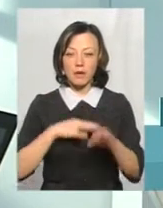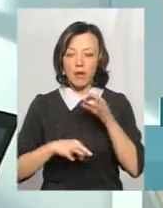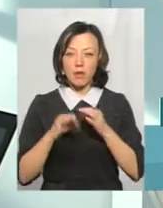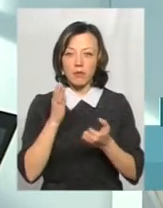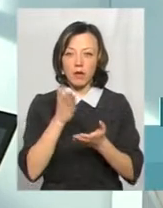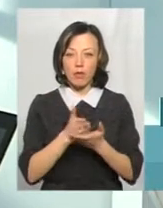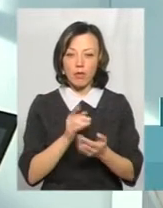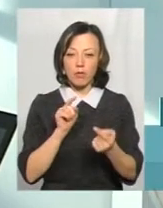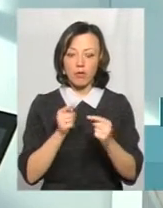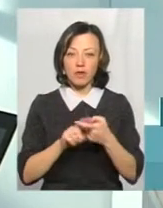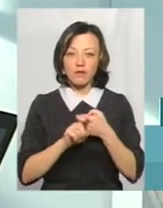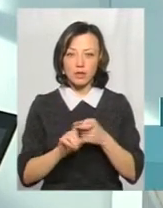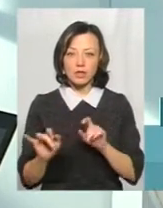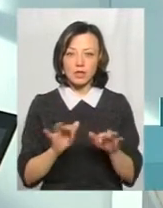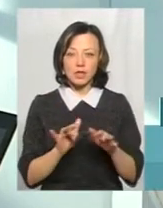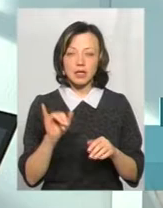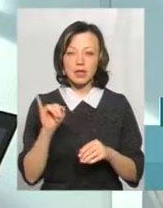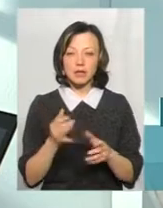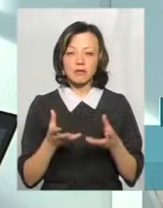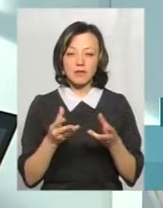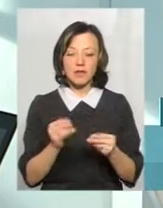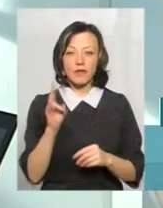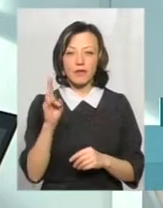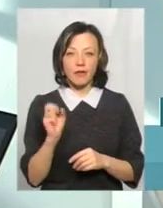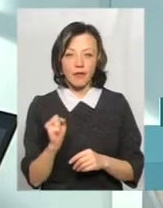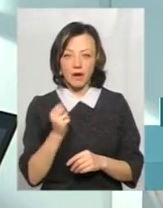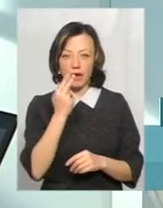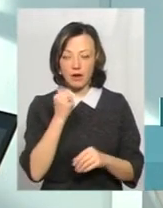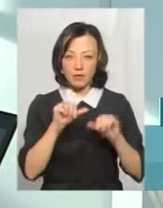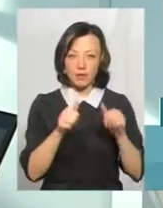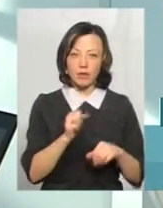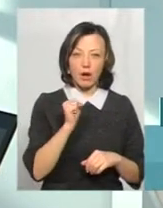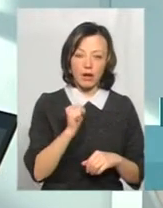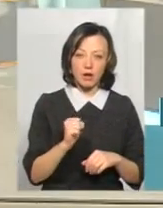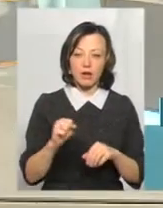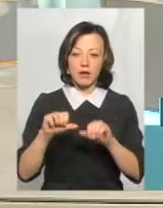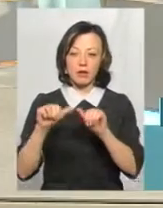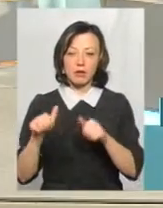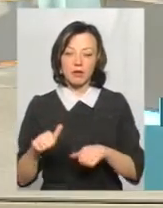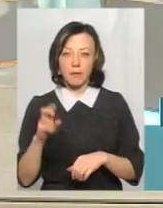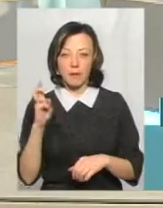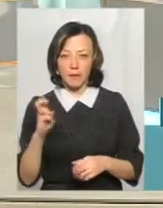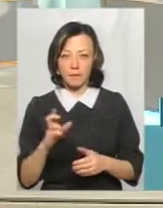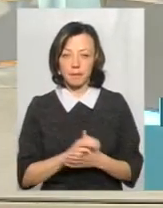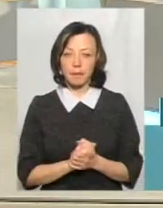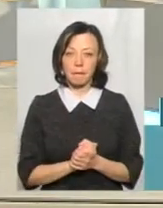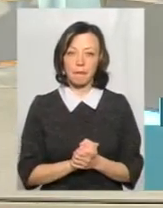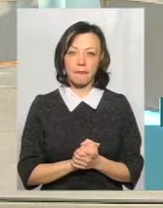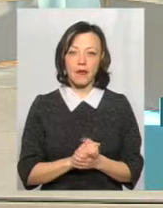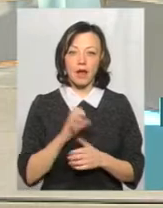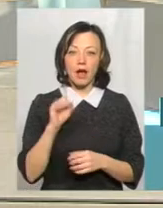противірусної дії. І вони діють і на грип типу А, і на грип типу Б. А